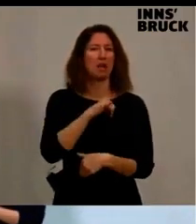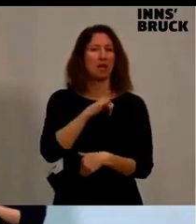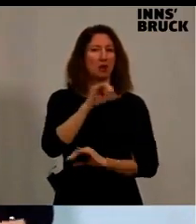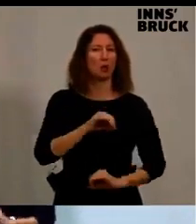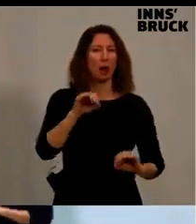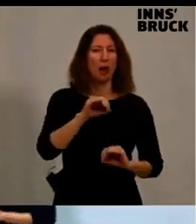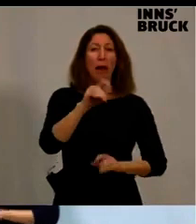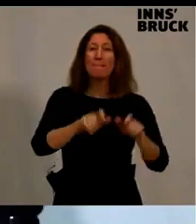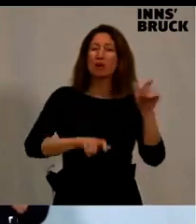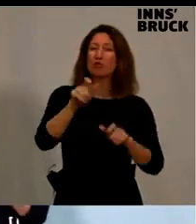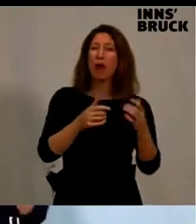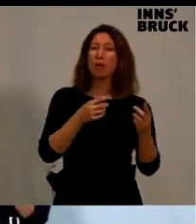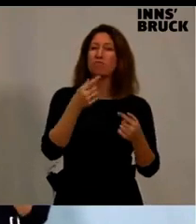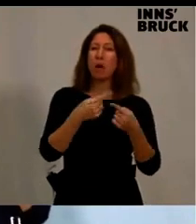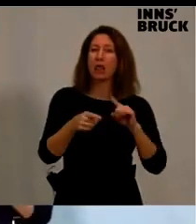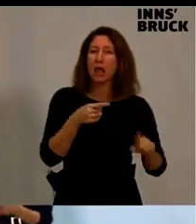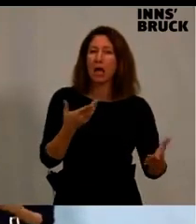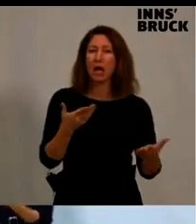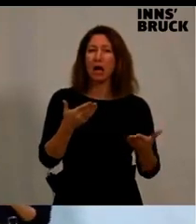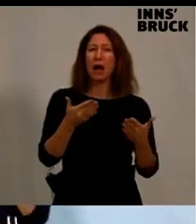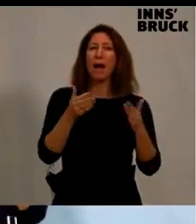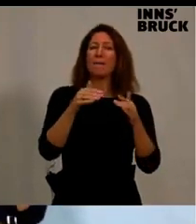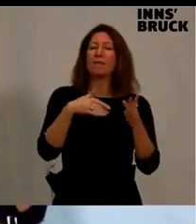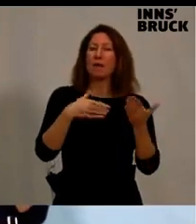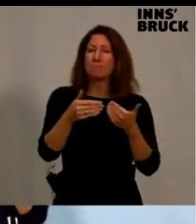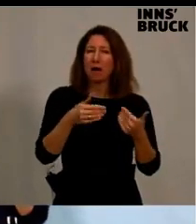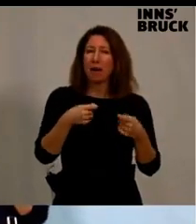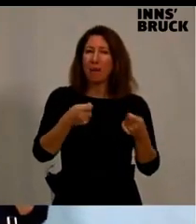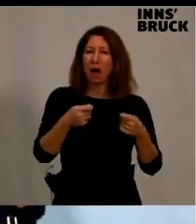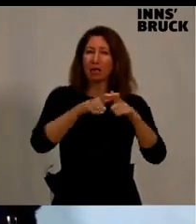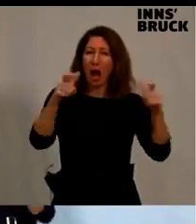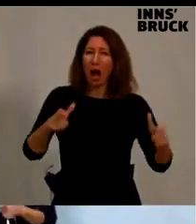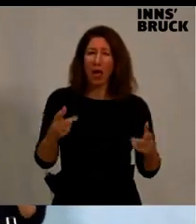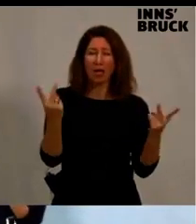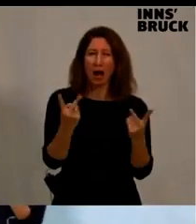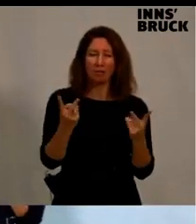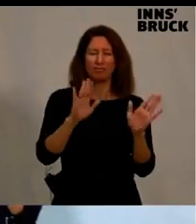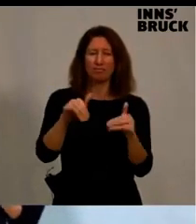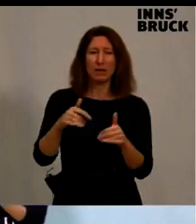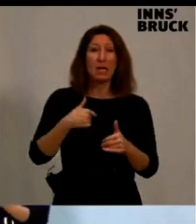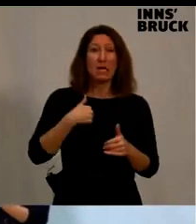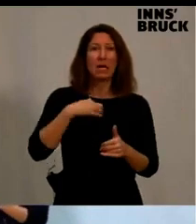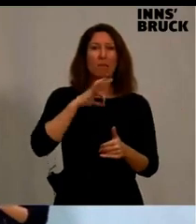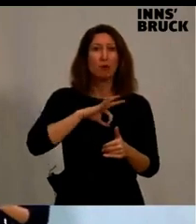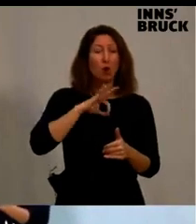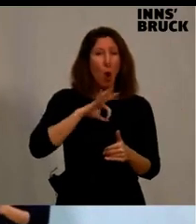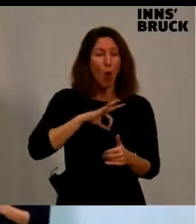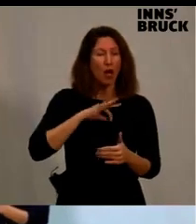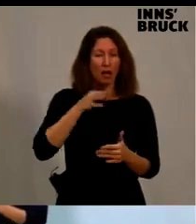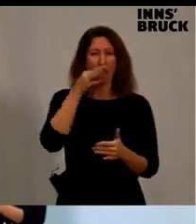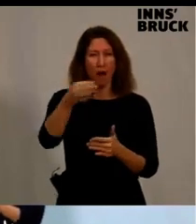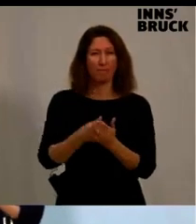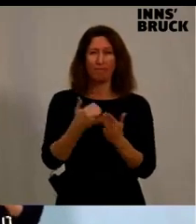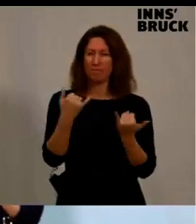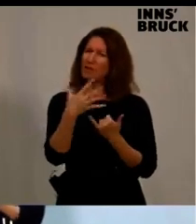Personalpolitik, ob das Markthalle ist oder andere Sachen, eine Totalversagen. Und das habe ich einmal mit einem Psychologen geredet und habe gesagt, wie packt denn der Bürgermeister das? Er bringt nichts